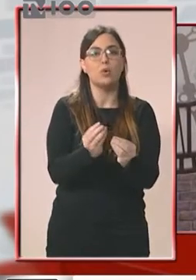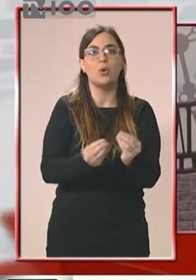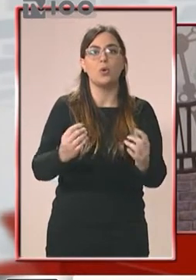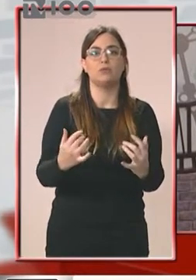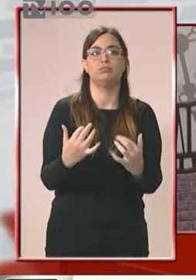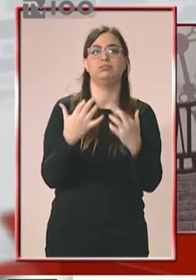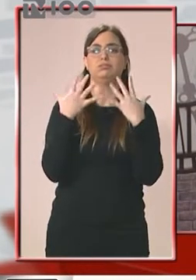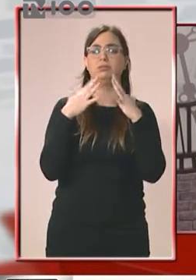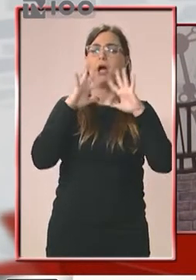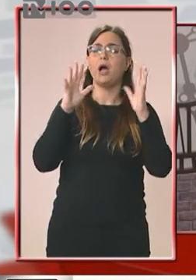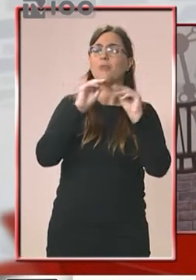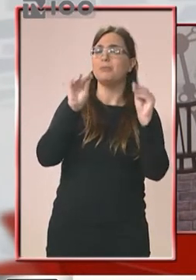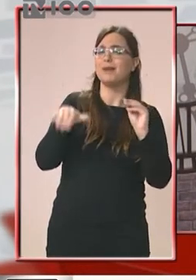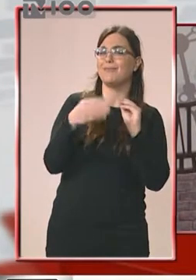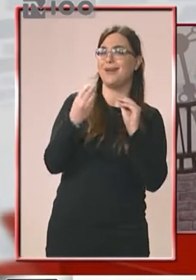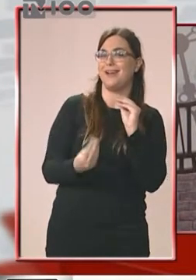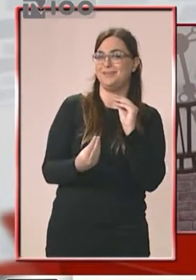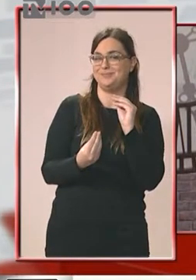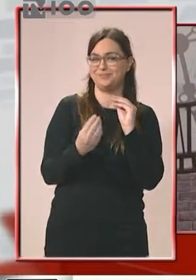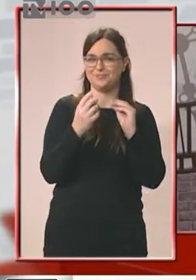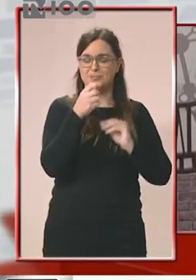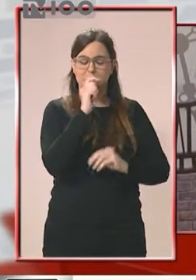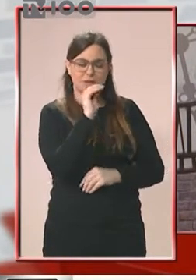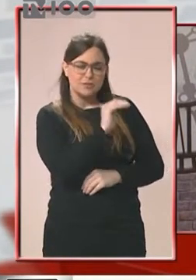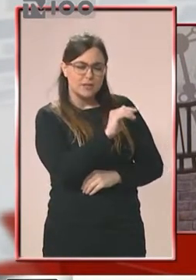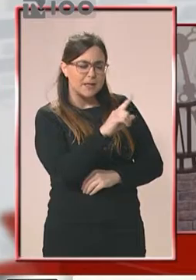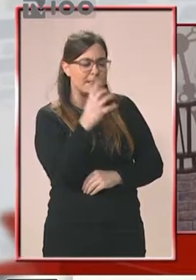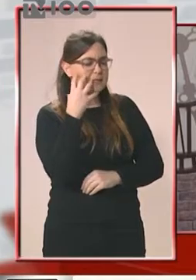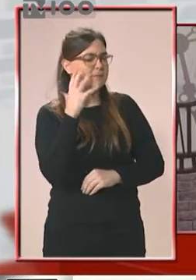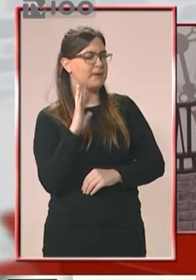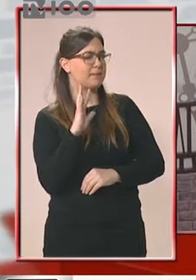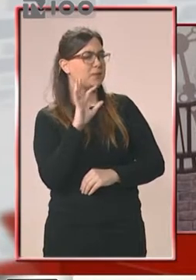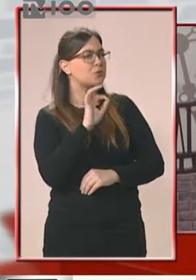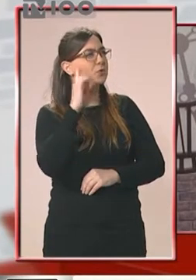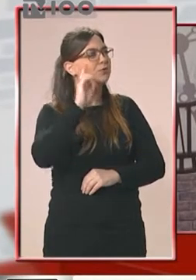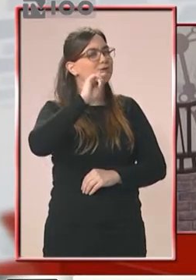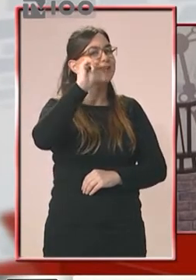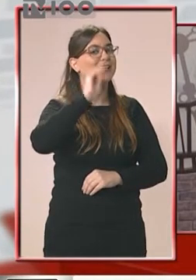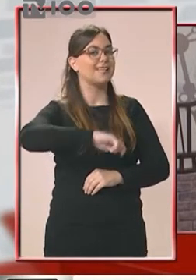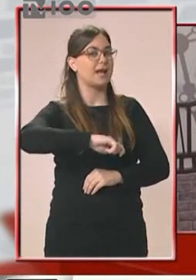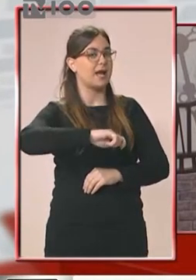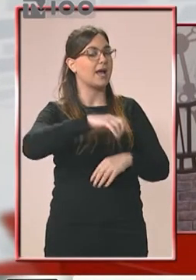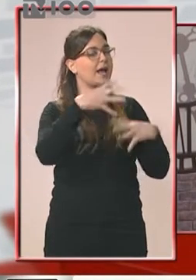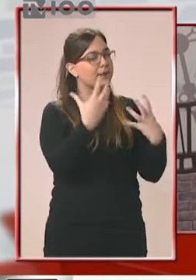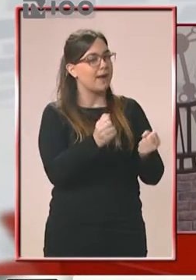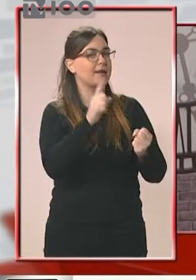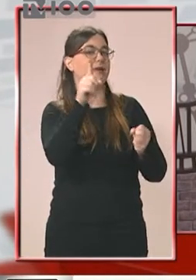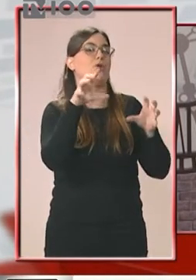χώρα του εξωτερικού. Έχω την εντύπωση στην Κίνα ότι υπάρχει ομάδα χορού από κοφούς